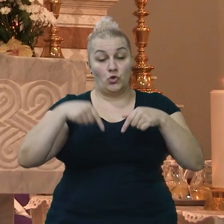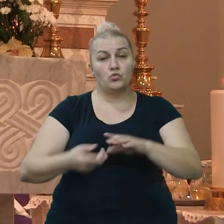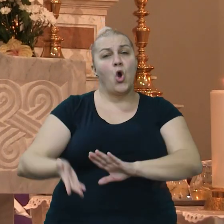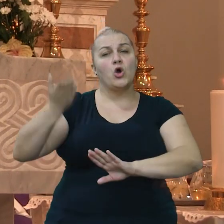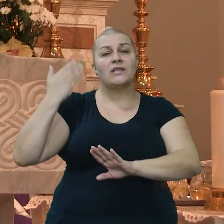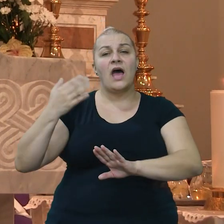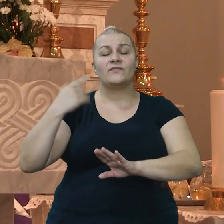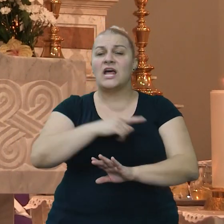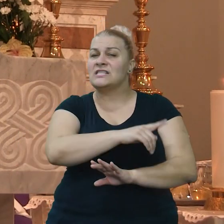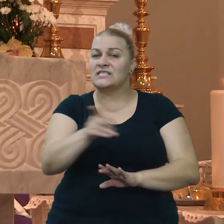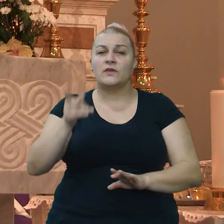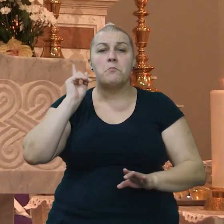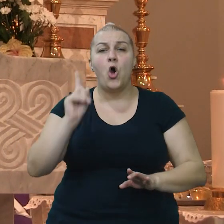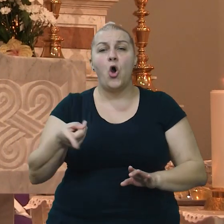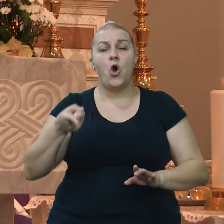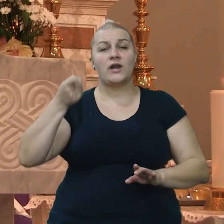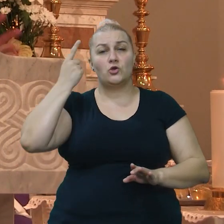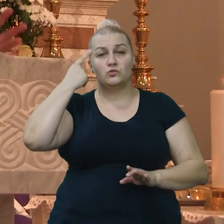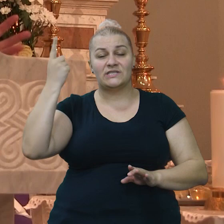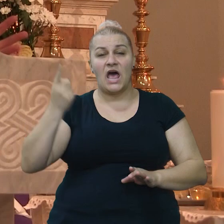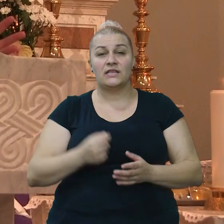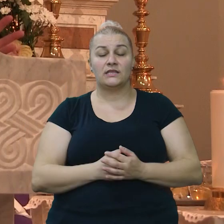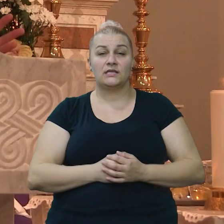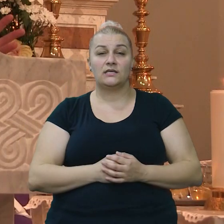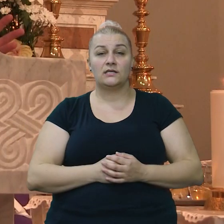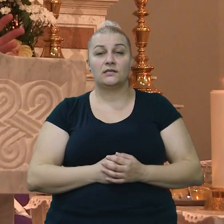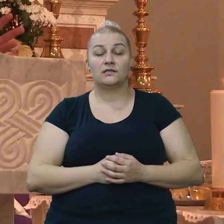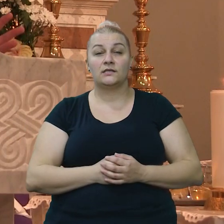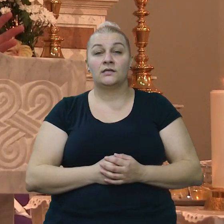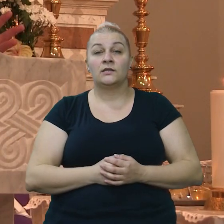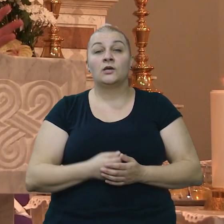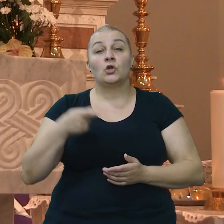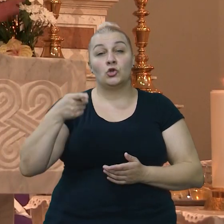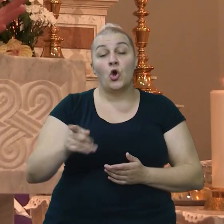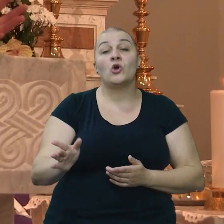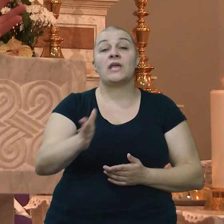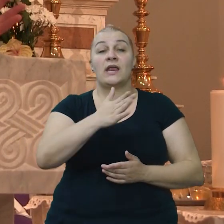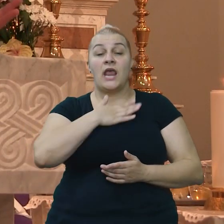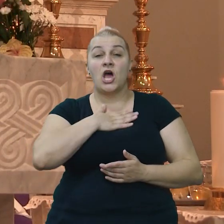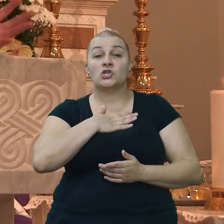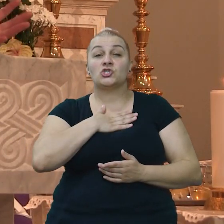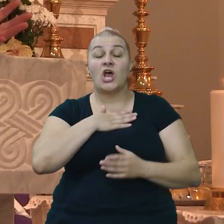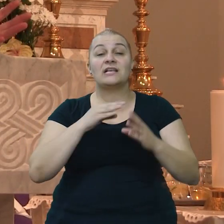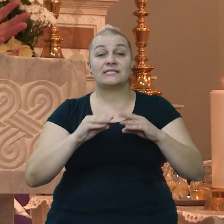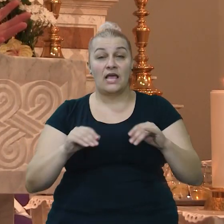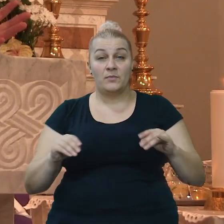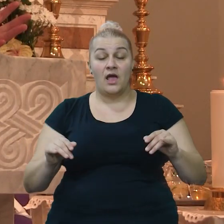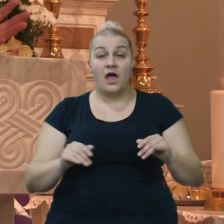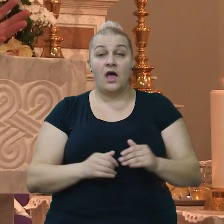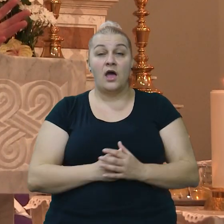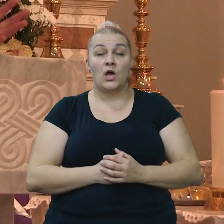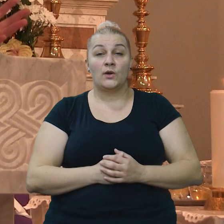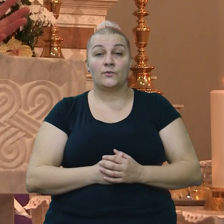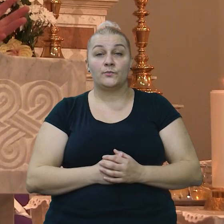smo tu odarno svi mogaju znati. To je naša